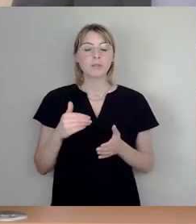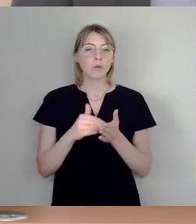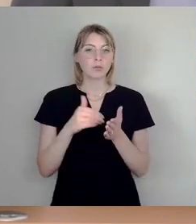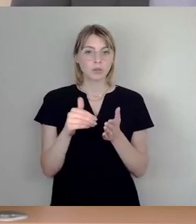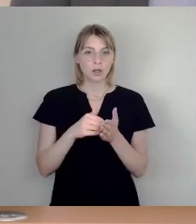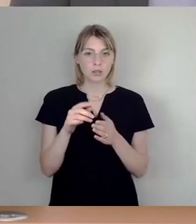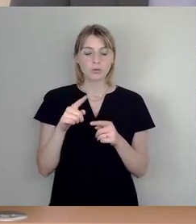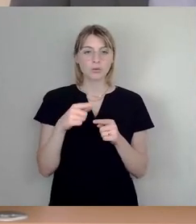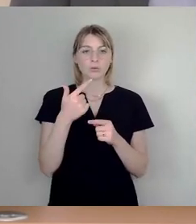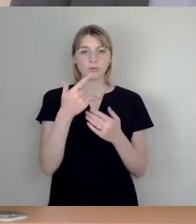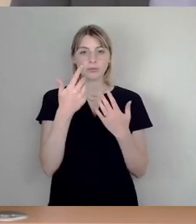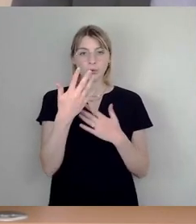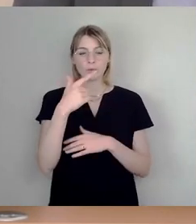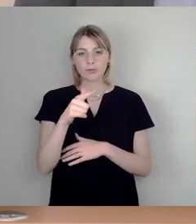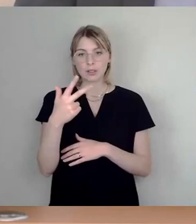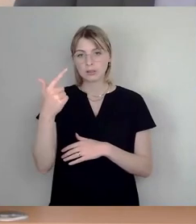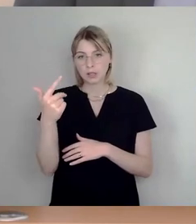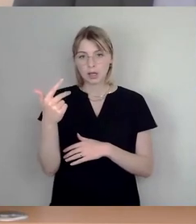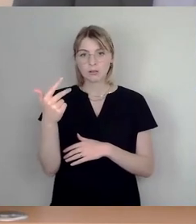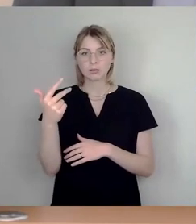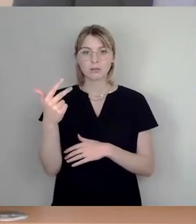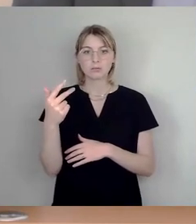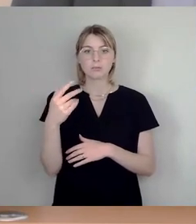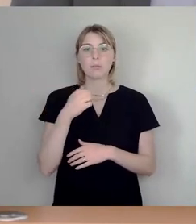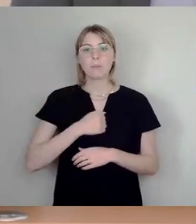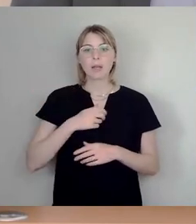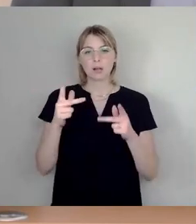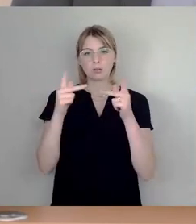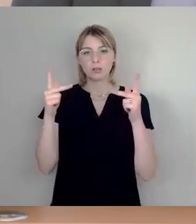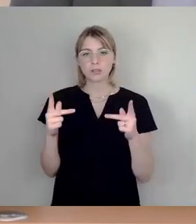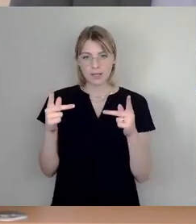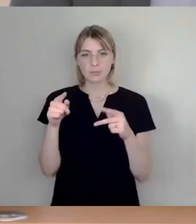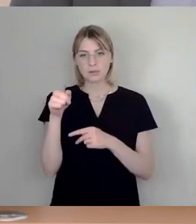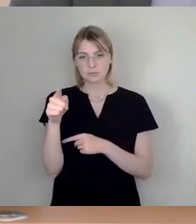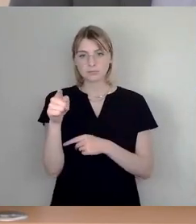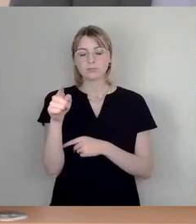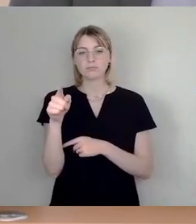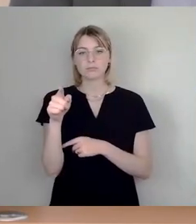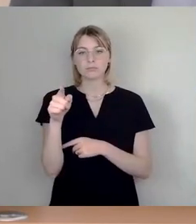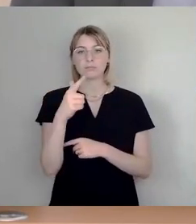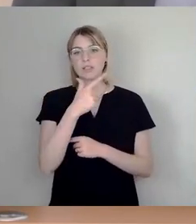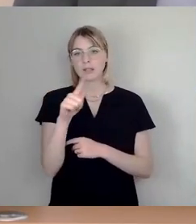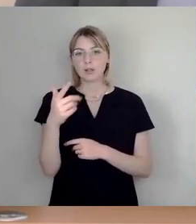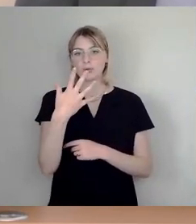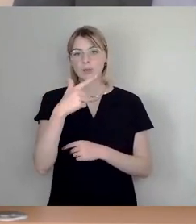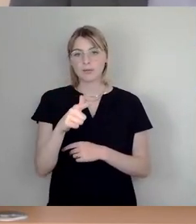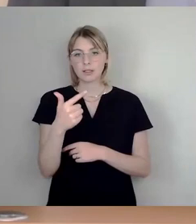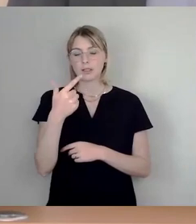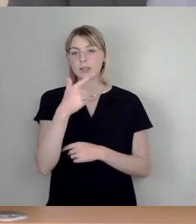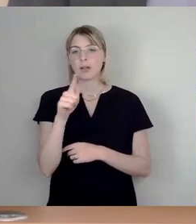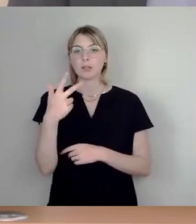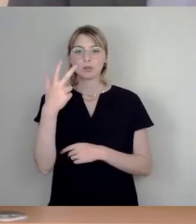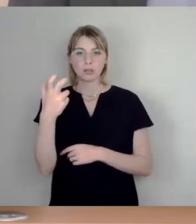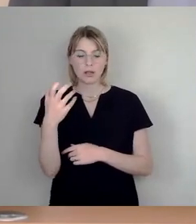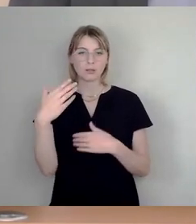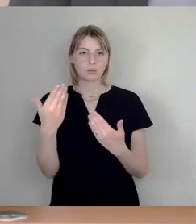.30 überschrieben. Hier liegen jetzt zahlreiche Änderungs und Ergänzungsanträge vor,